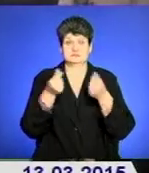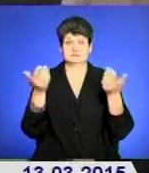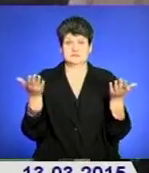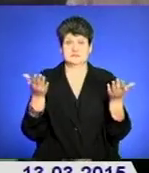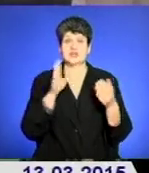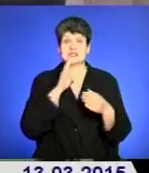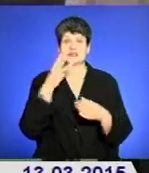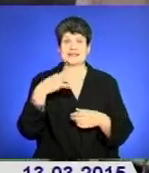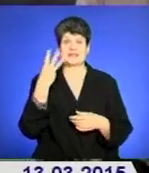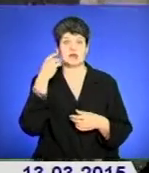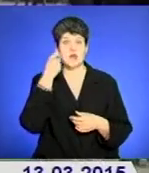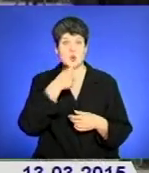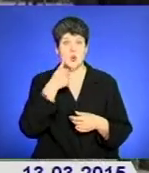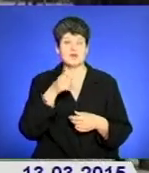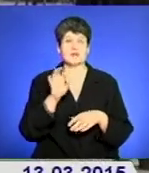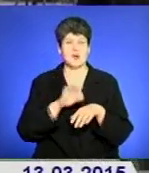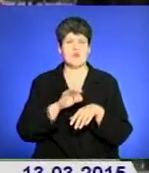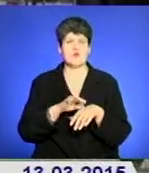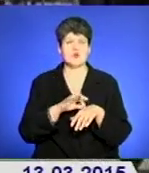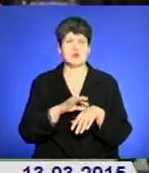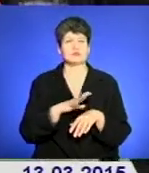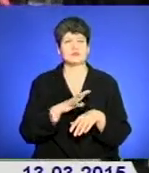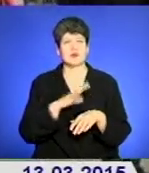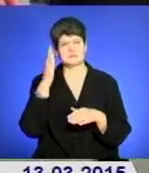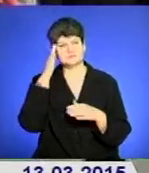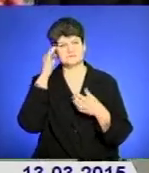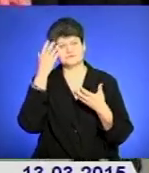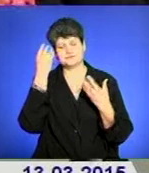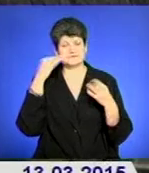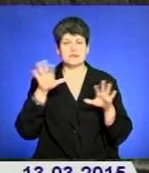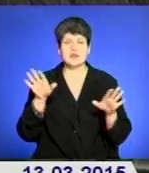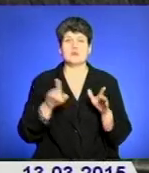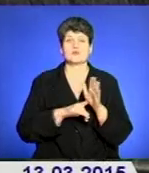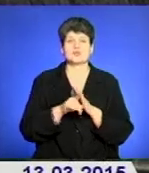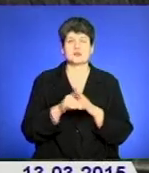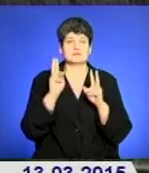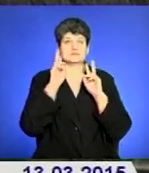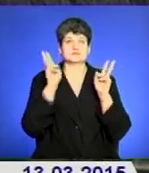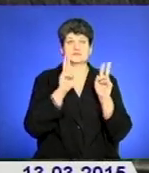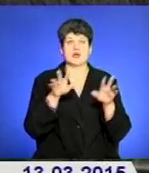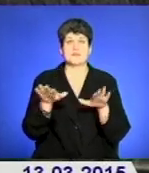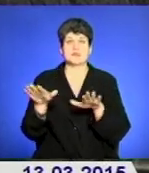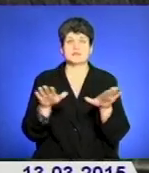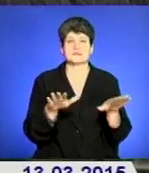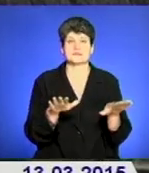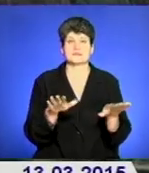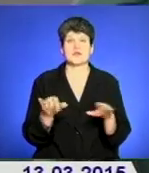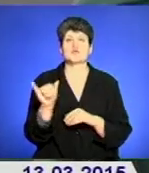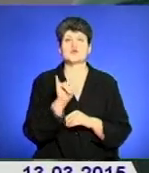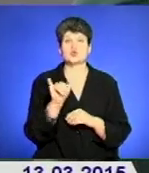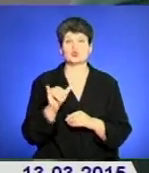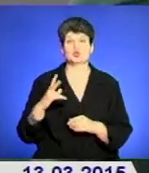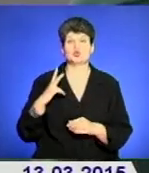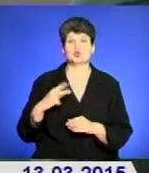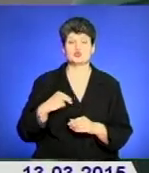Жінці 33 роки, але вона хворіє, тому інколи втрачає пам'ять та починає дезорієнтуватися на місцевості. В суботу дочка